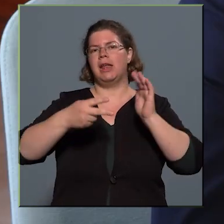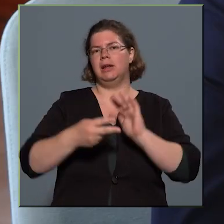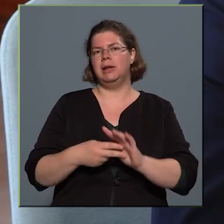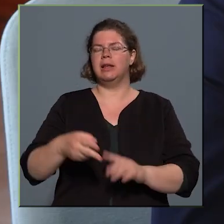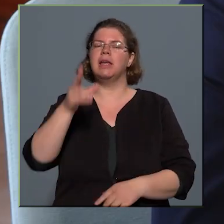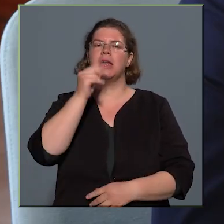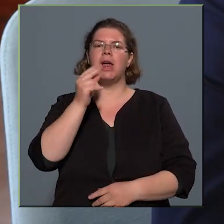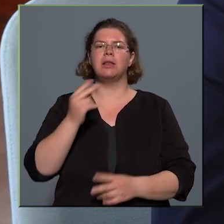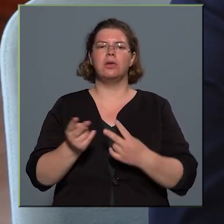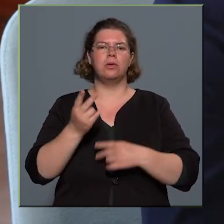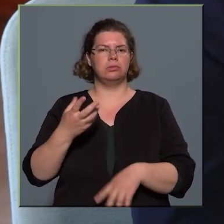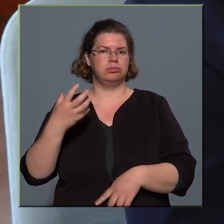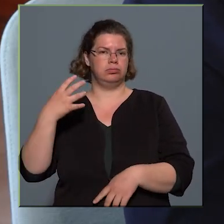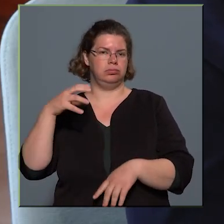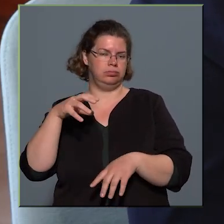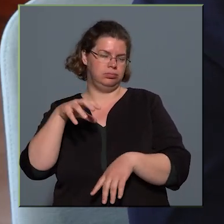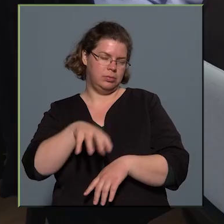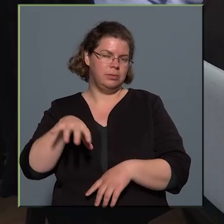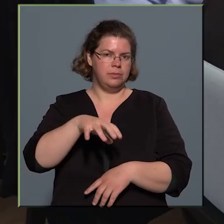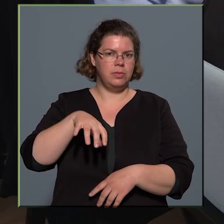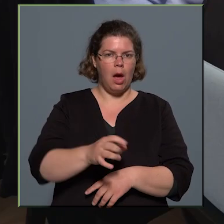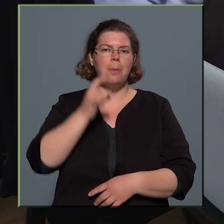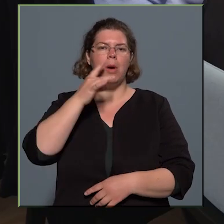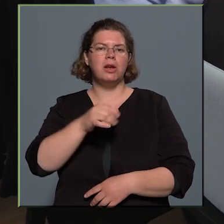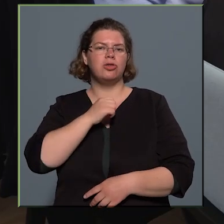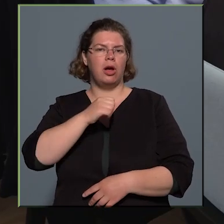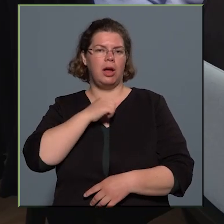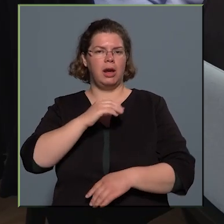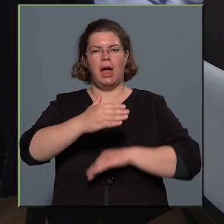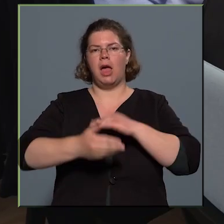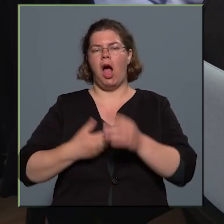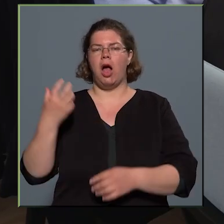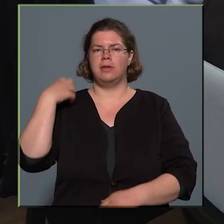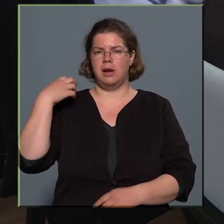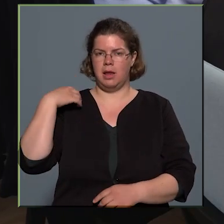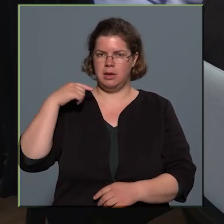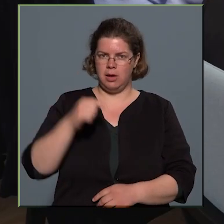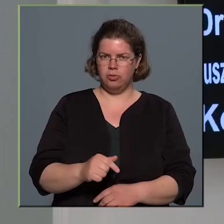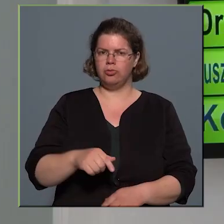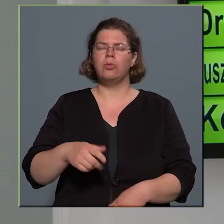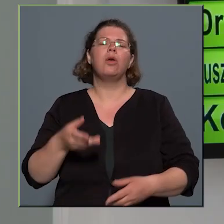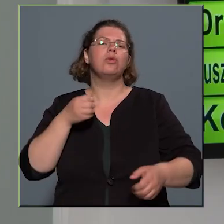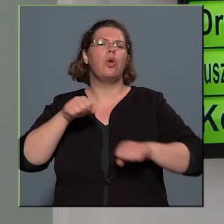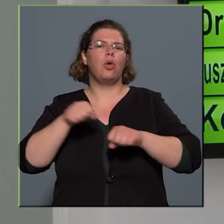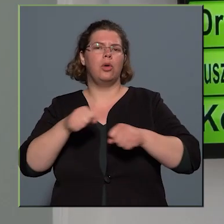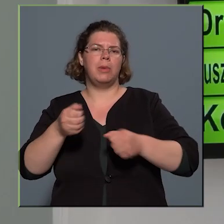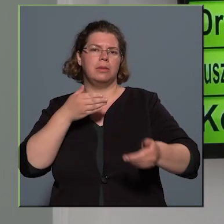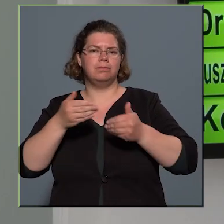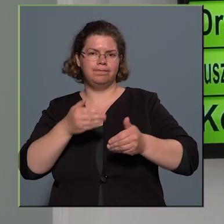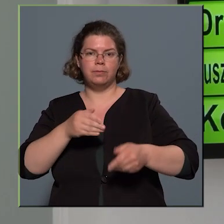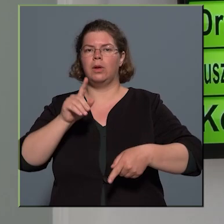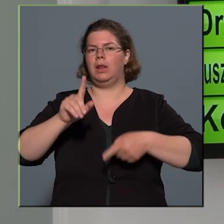vezetője, Baricska Norbert Aletredes az önkormányzat képviselőtestületének legutóbbi ülésén. A képviselők